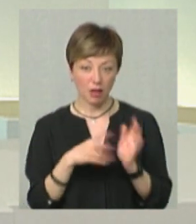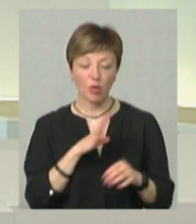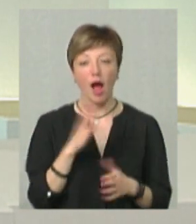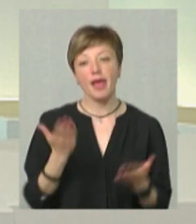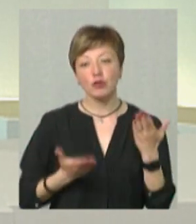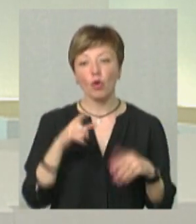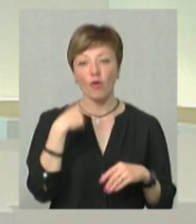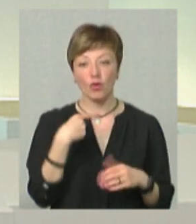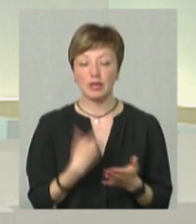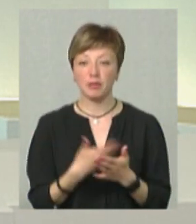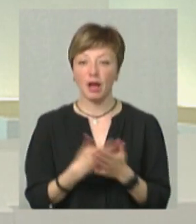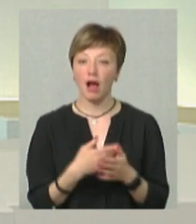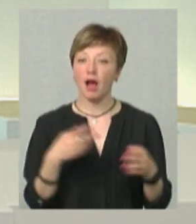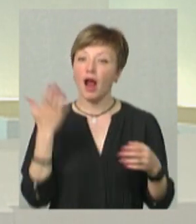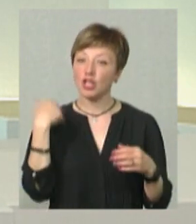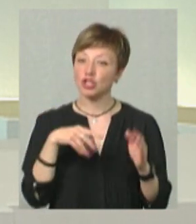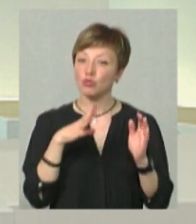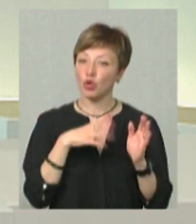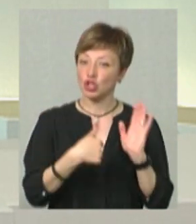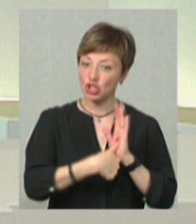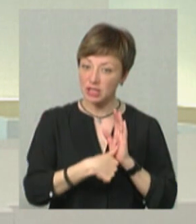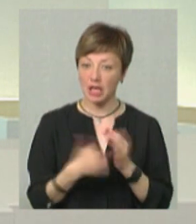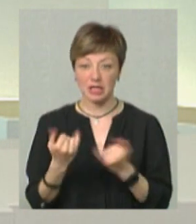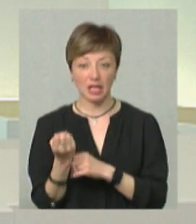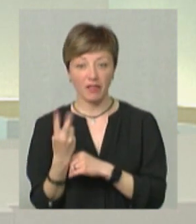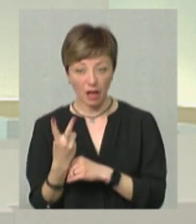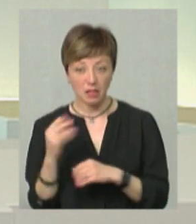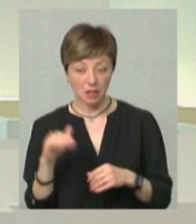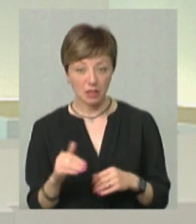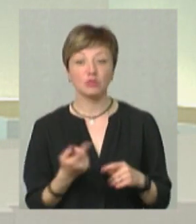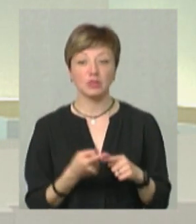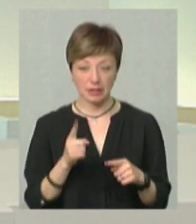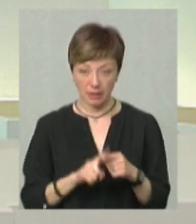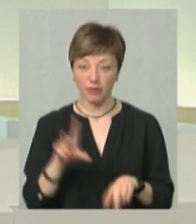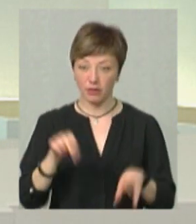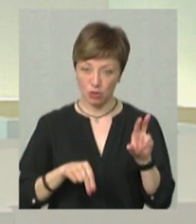якщо говорити, що квартира стояла 6, а стоїть 12 тисяч гривень,